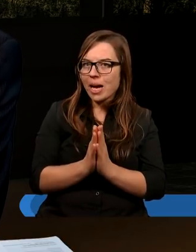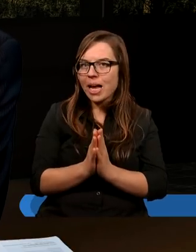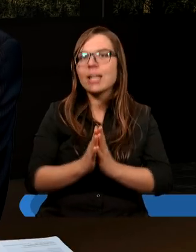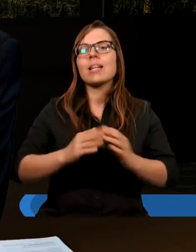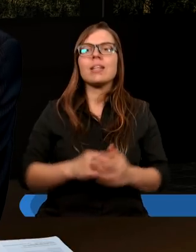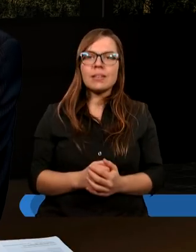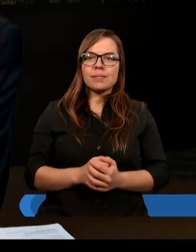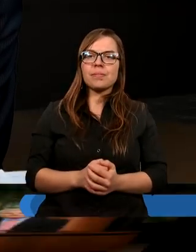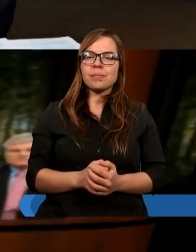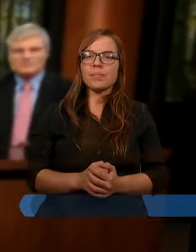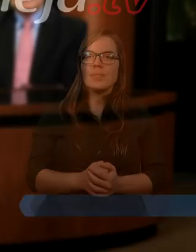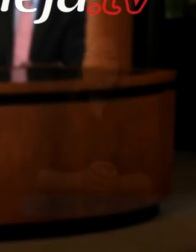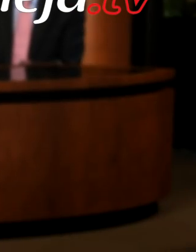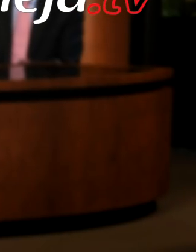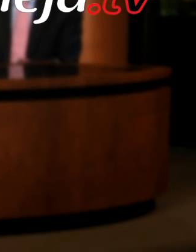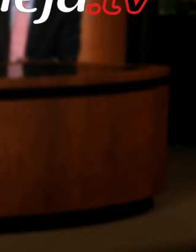Amen. Muzyka